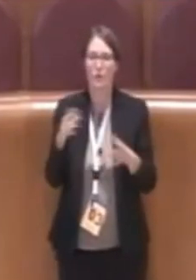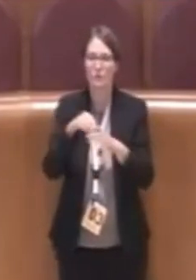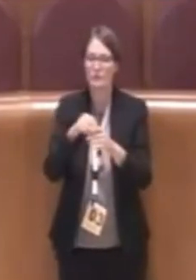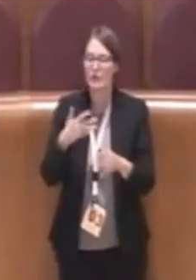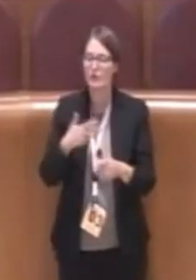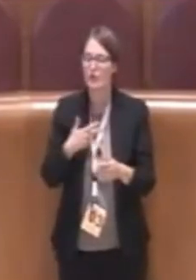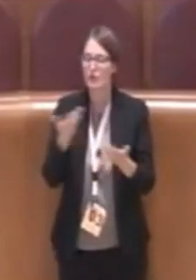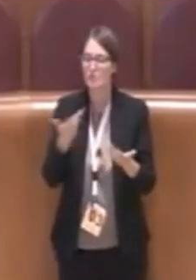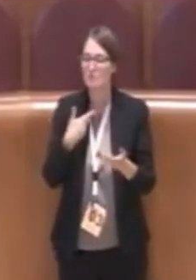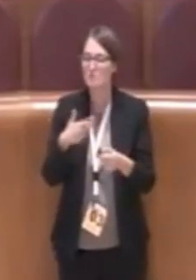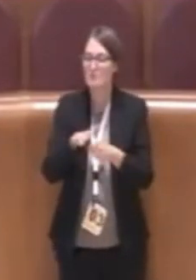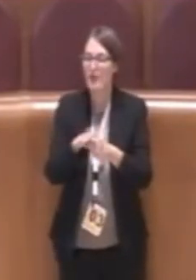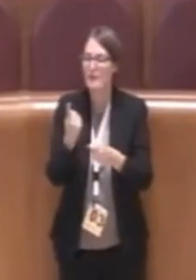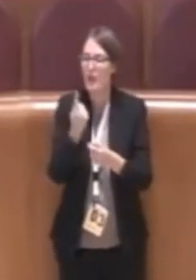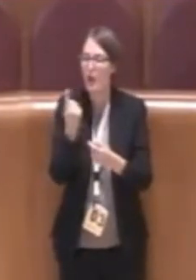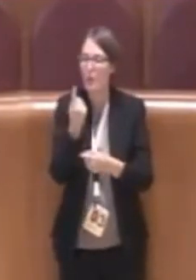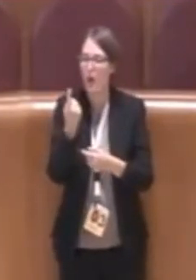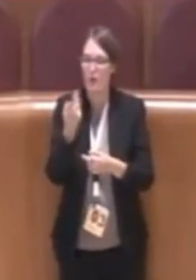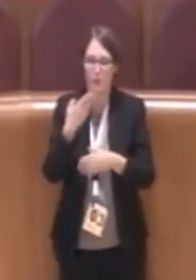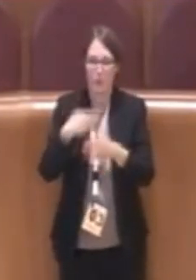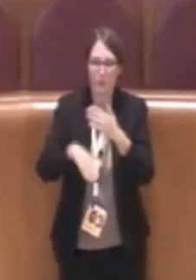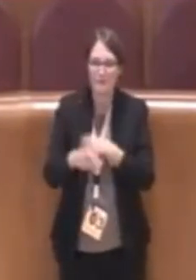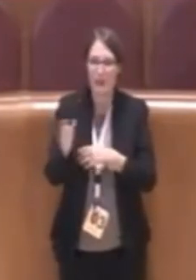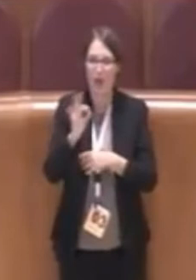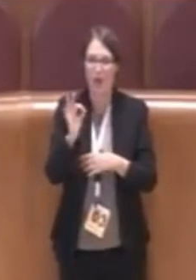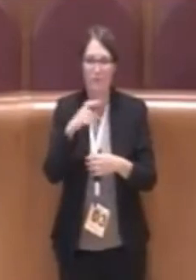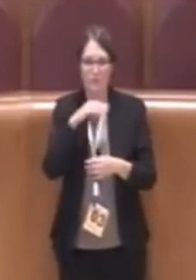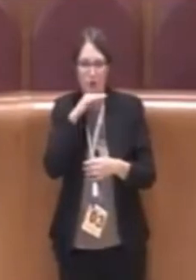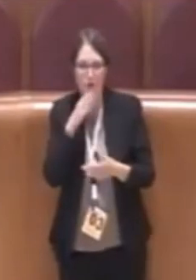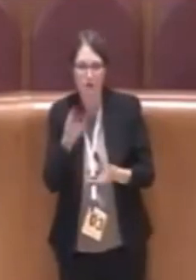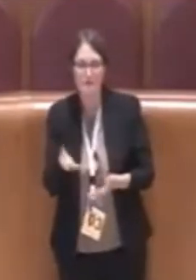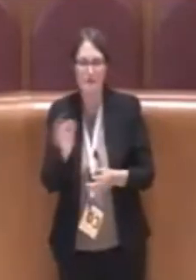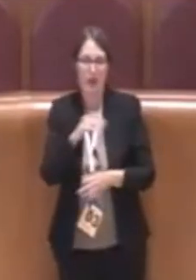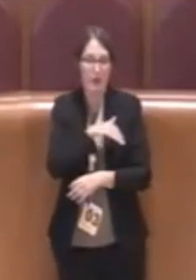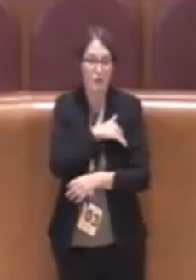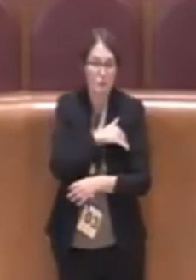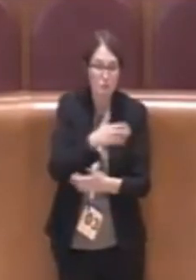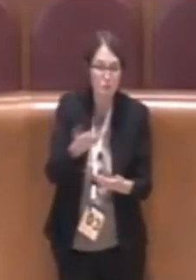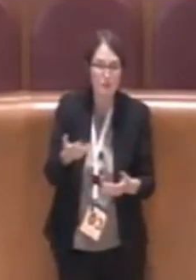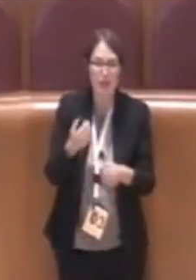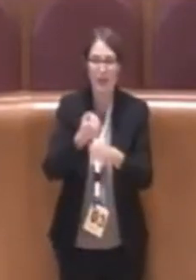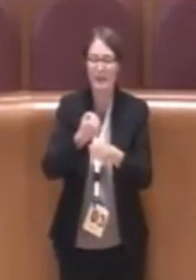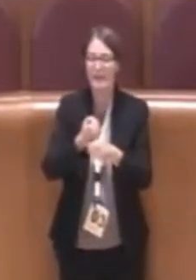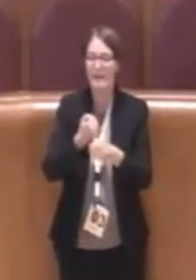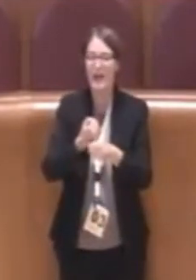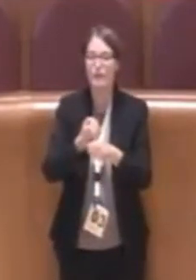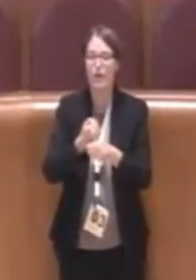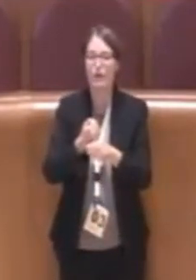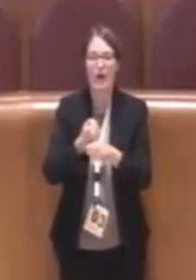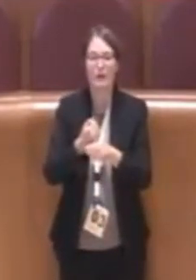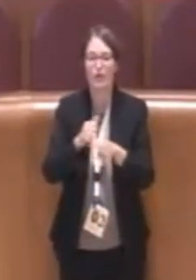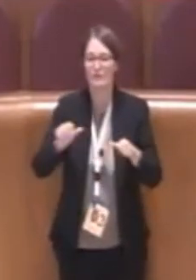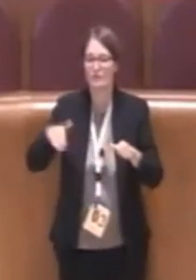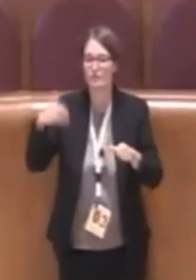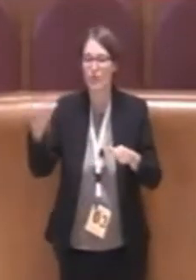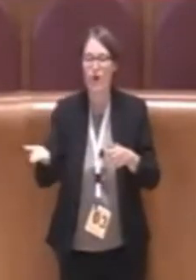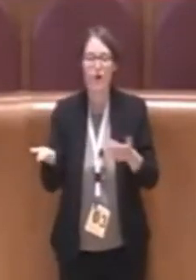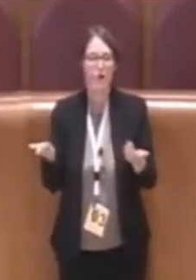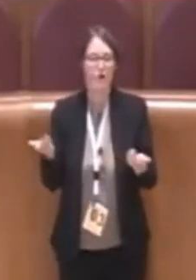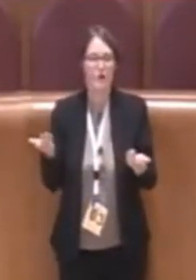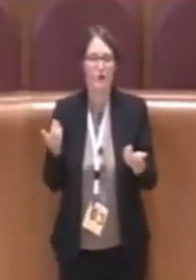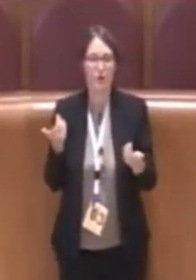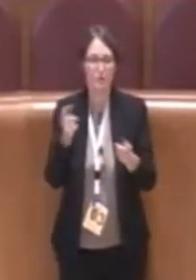familiari con disabilità o anziani, studenti, lavoratori fuori sede, insomma dei soggetti che